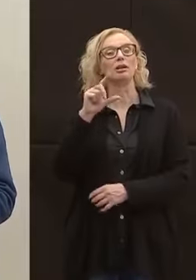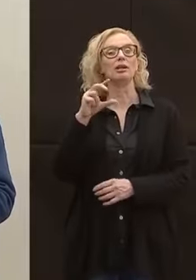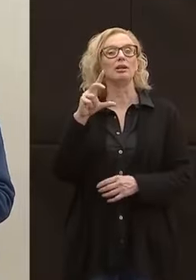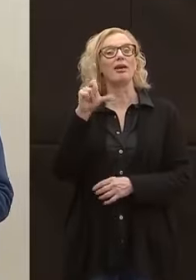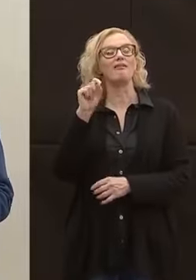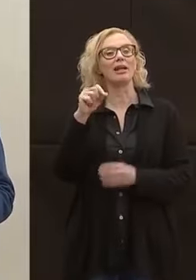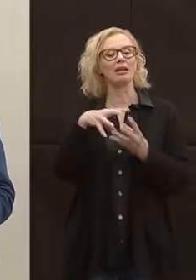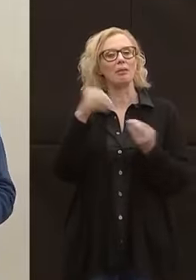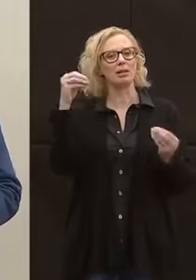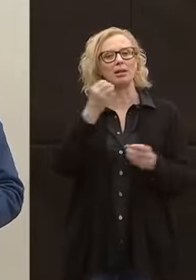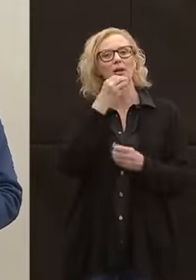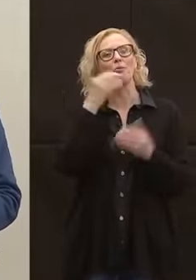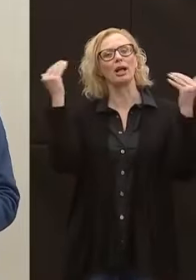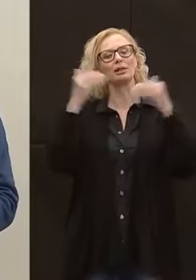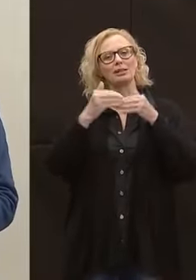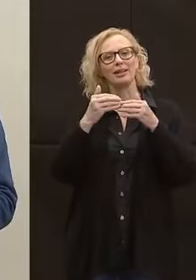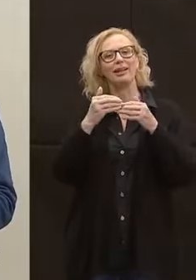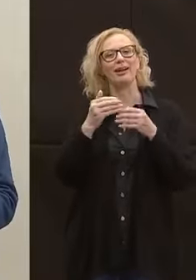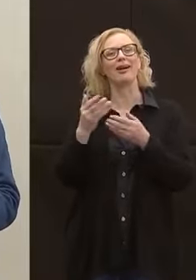much.